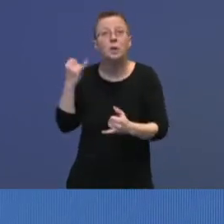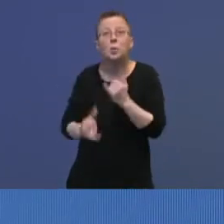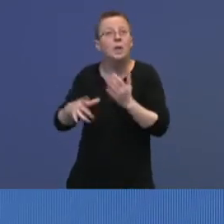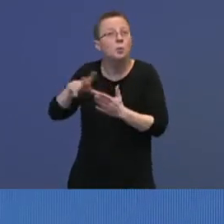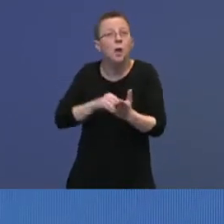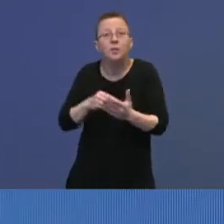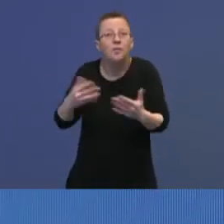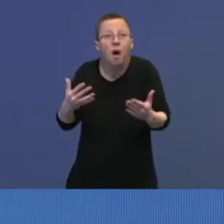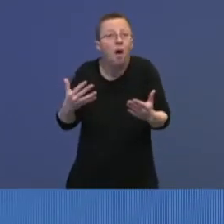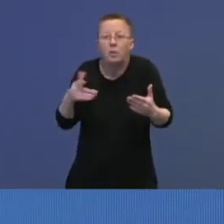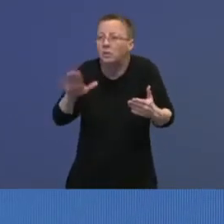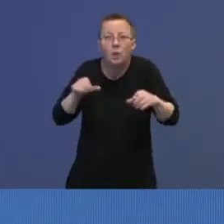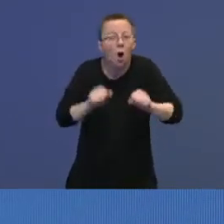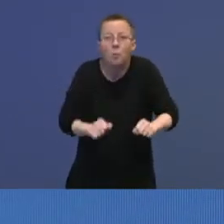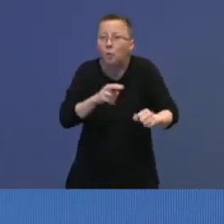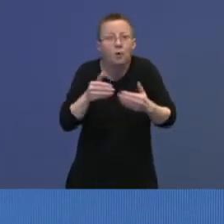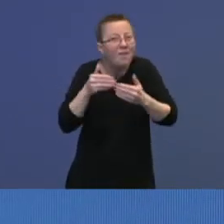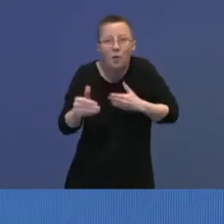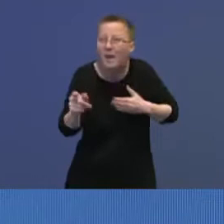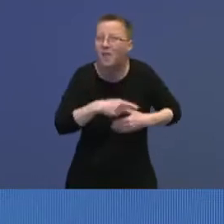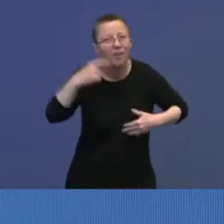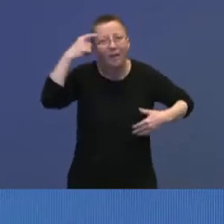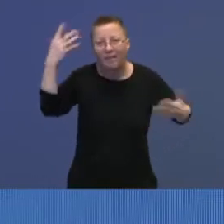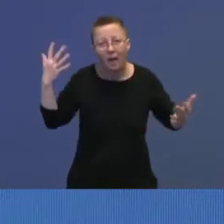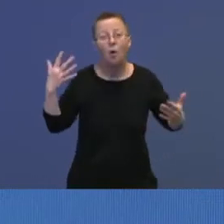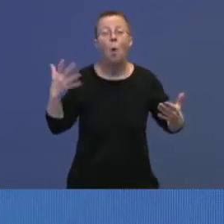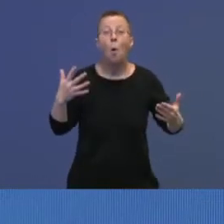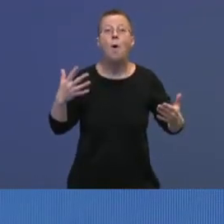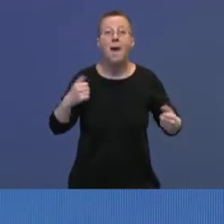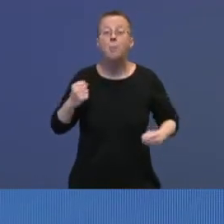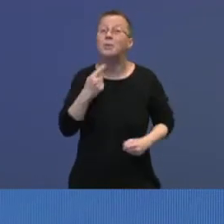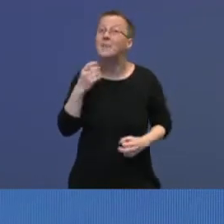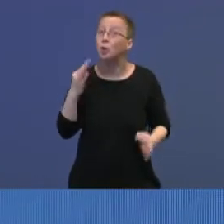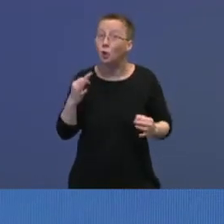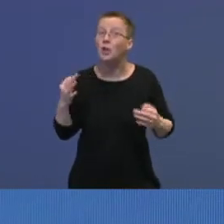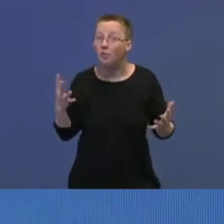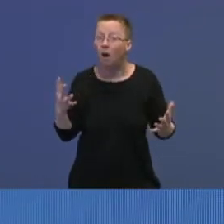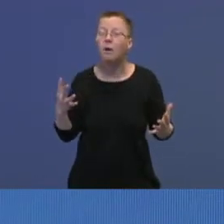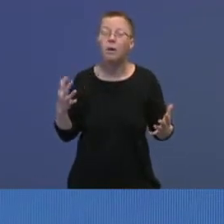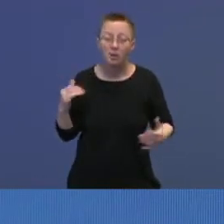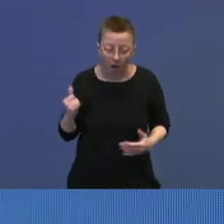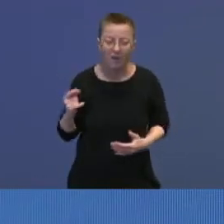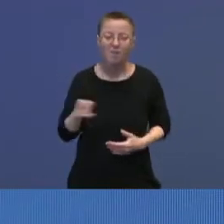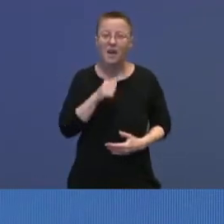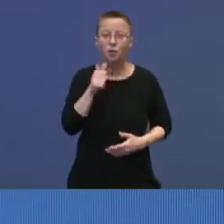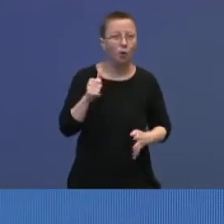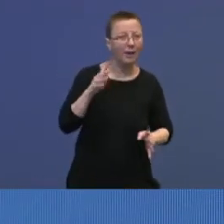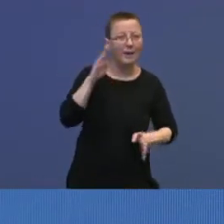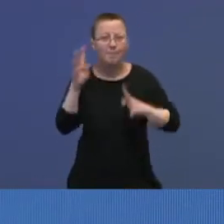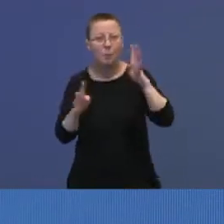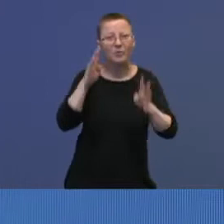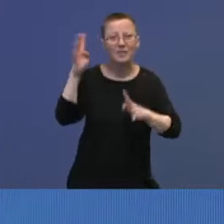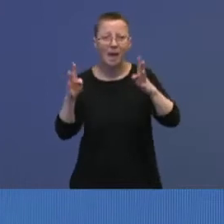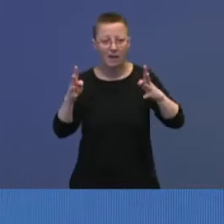for oppholdet i Norge. Og det som da er klart, og som jeg vil slå veldig tydelig fast, selv om vi her må improvisere en god del.